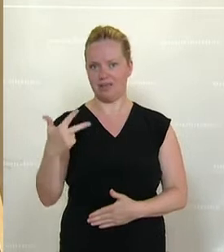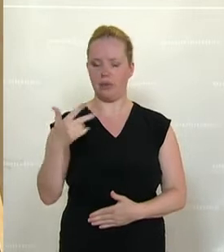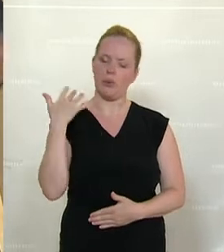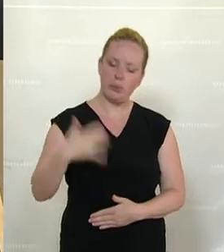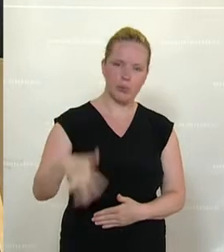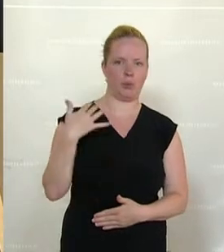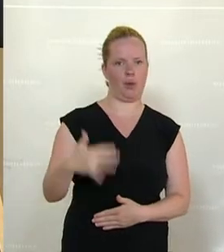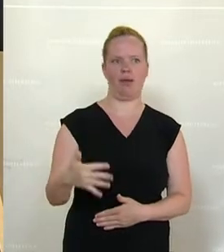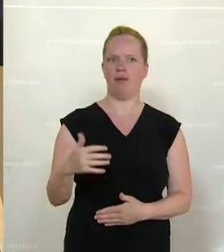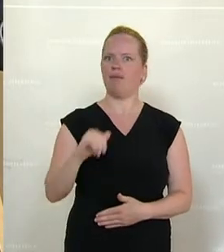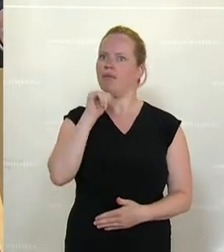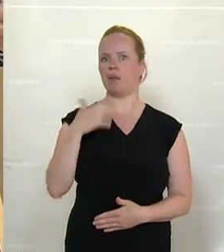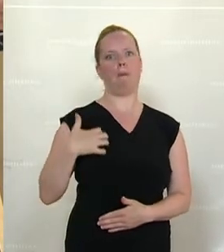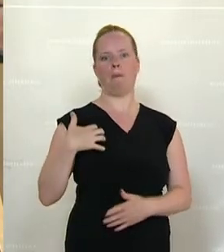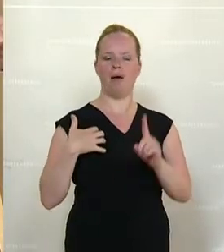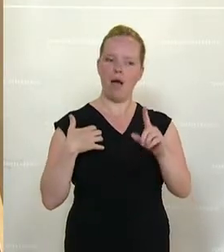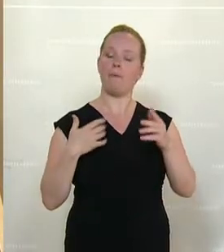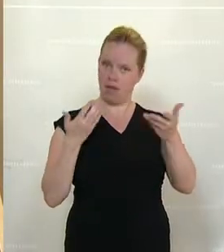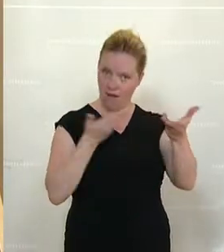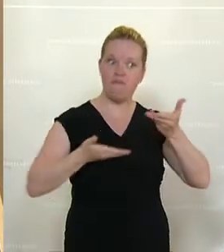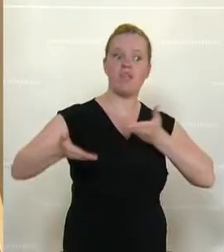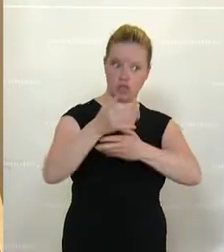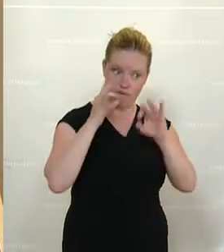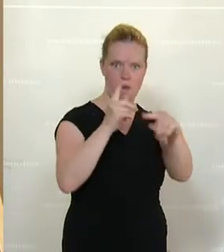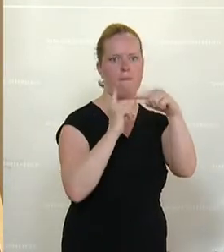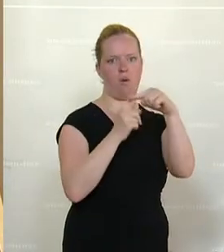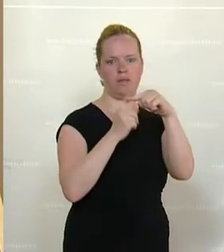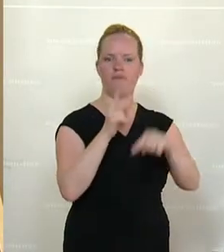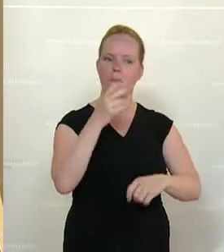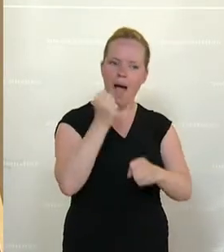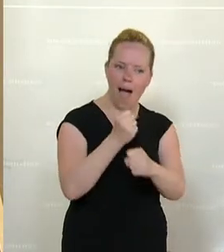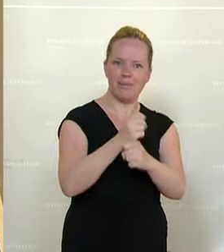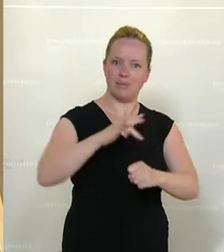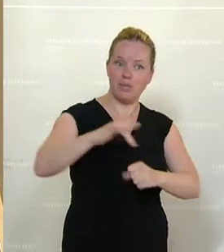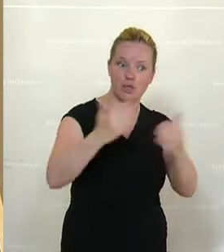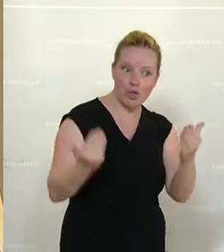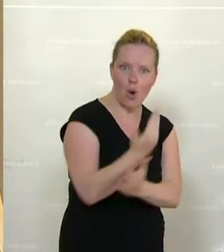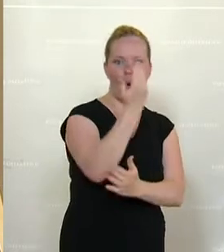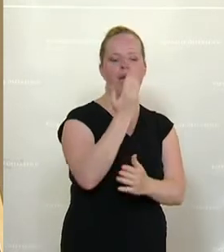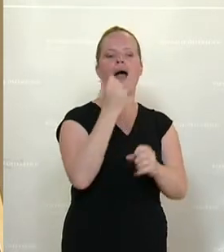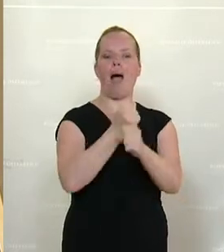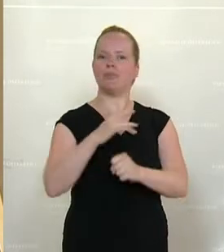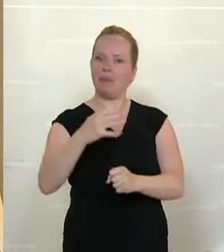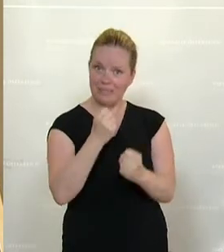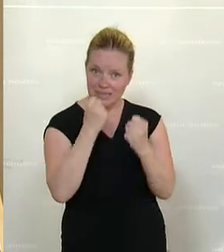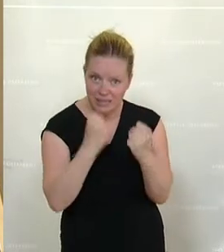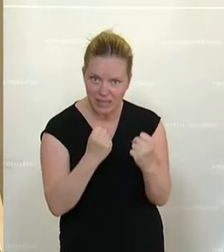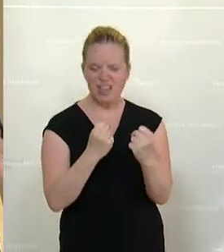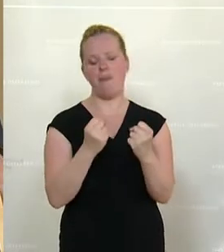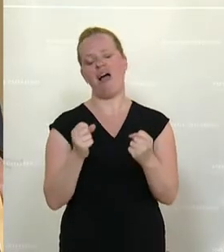natürlich nicht nur die Wirtschaft ankurbeln, die Arbeitsplätze sichern und neue schaffen. Es wird auch eine große